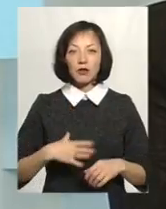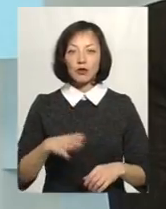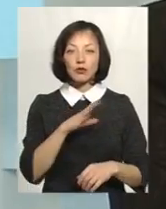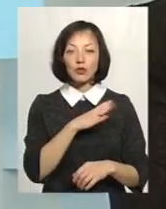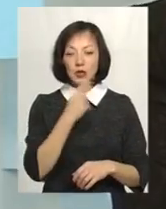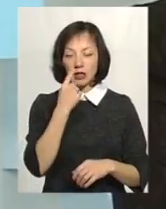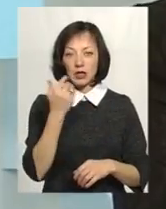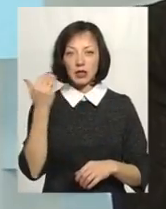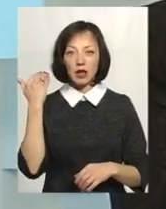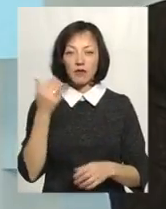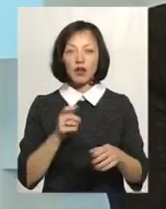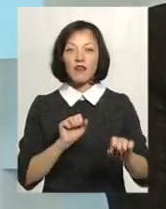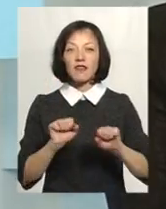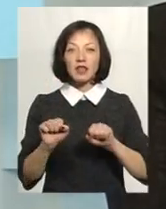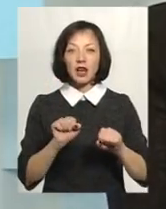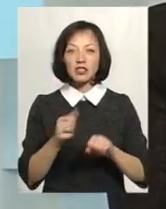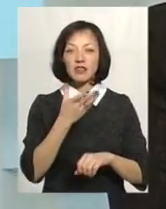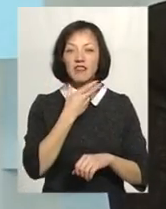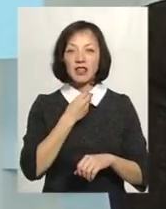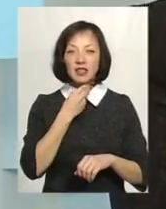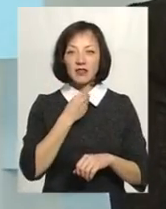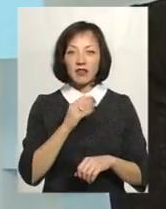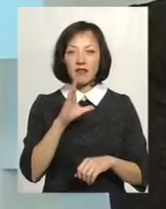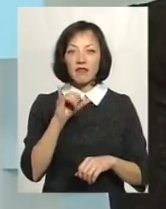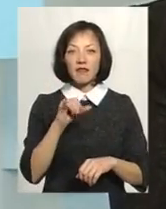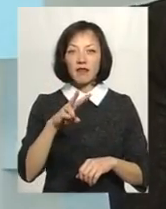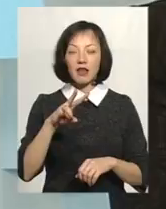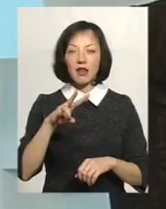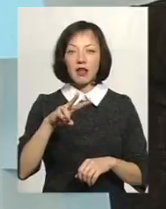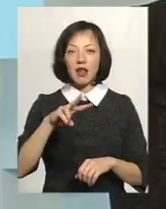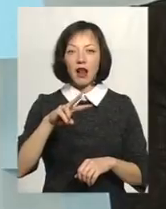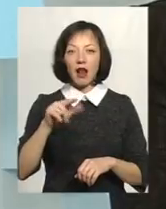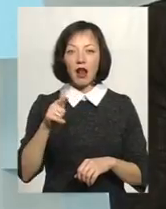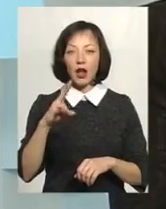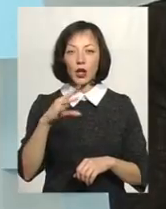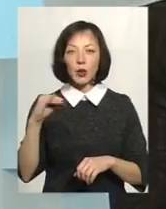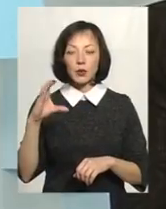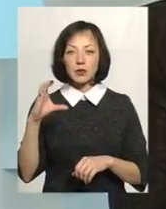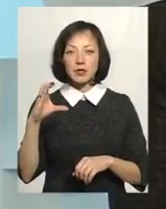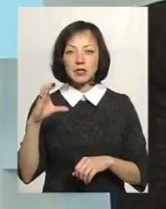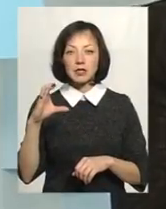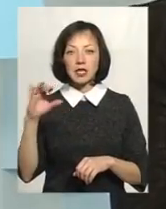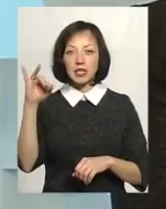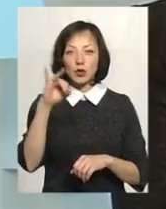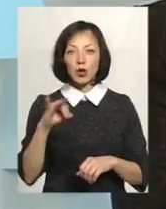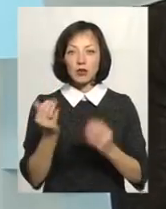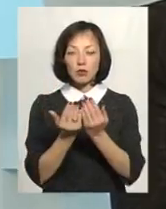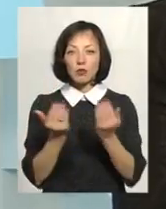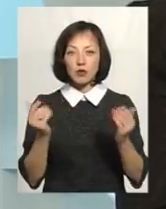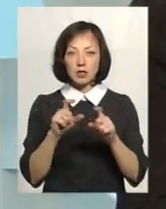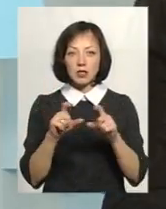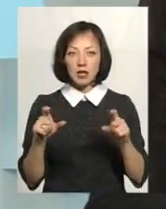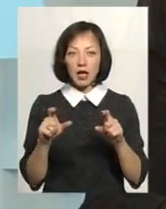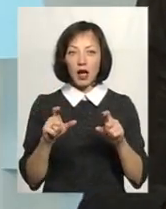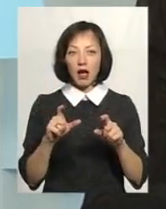зовсім недавно у відродженні в Литві, в Вільнівському історичному музеї. І Вірджінія, директор, моя колега,